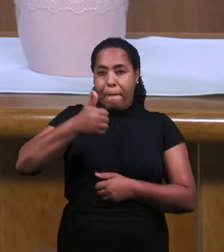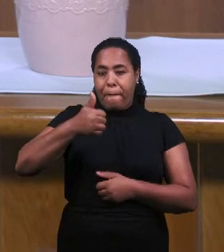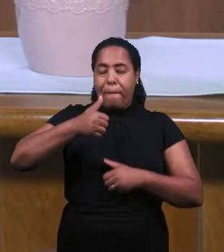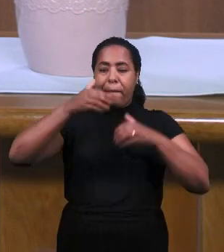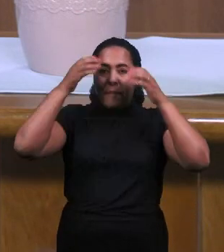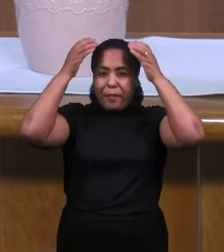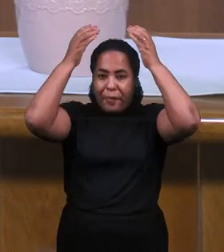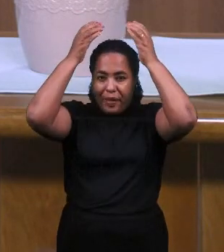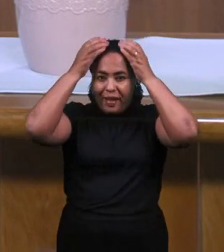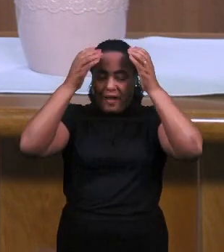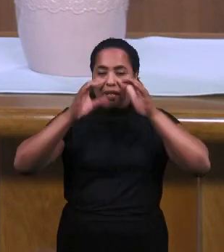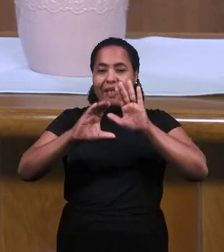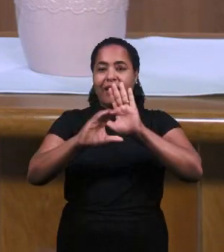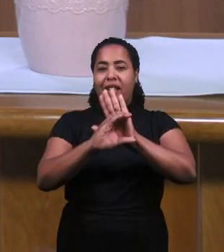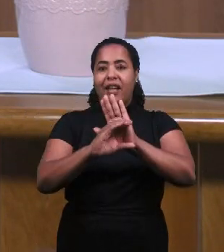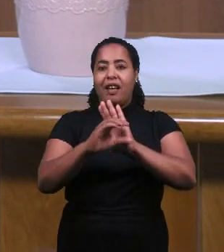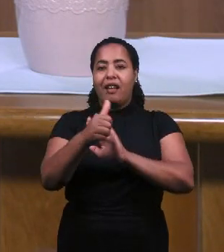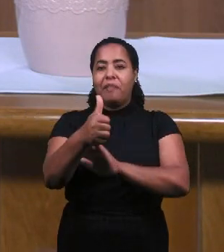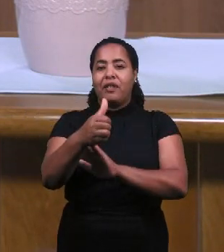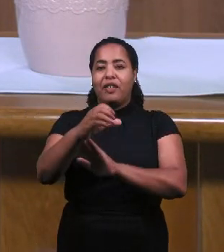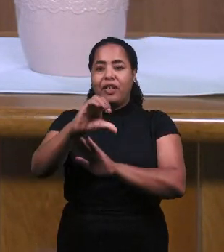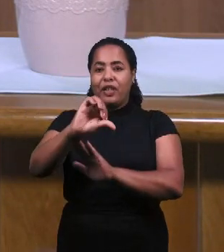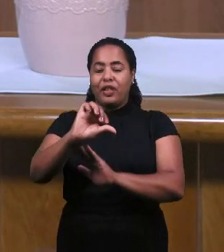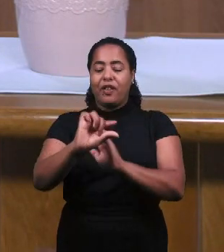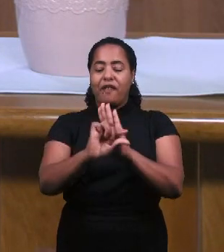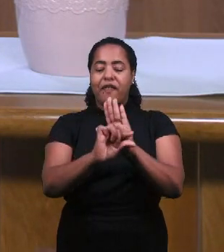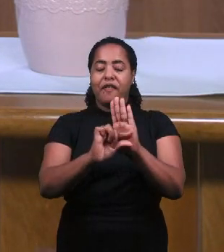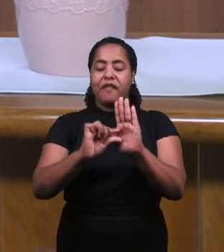19 главе